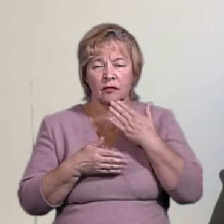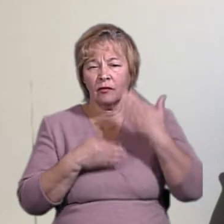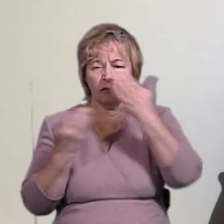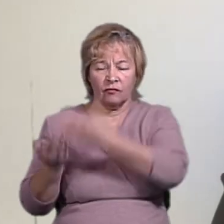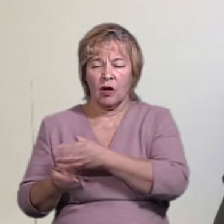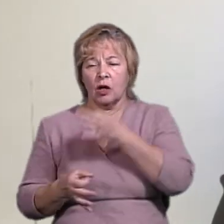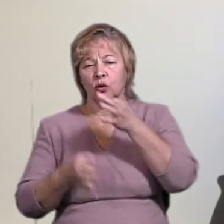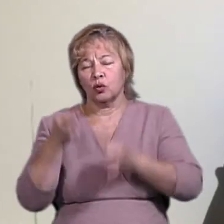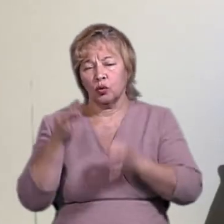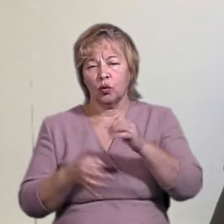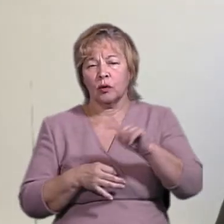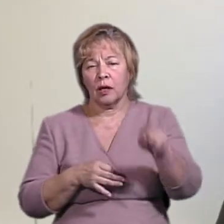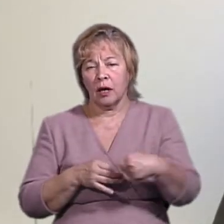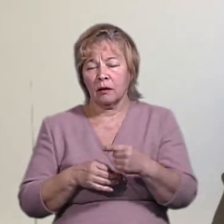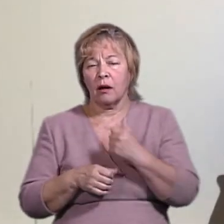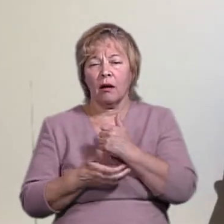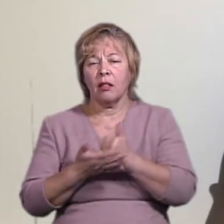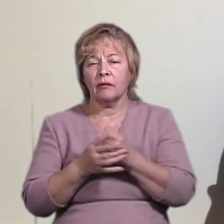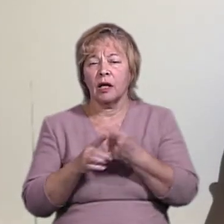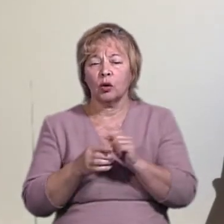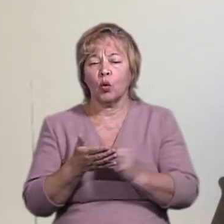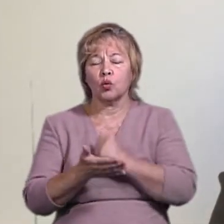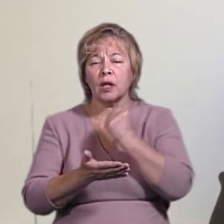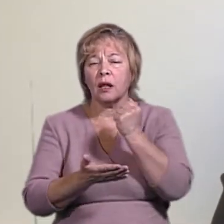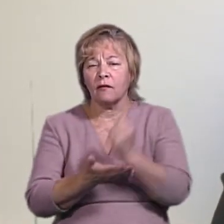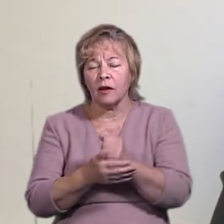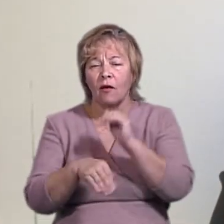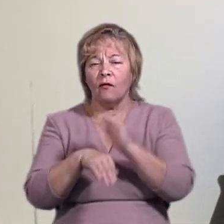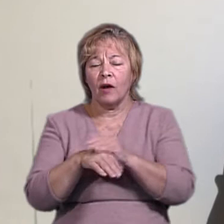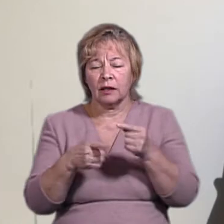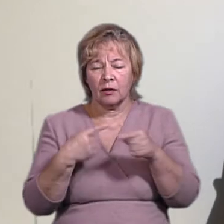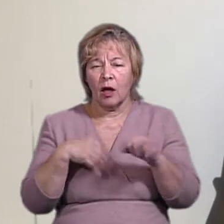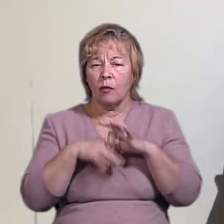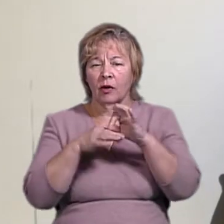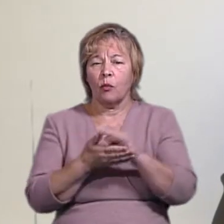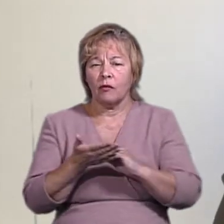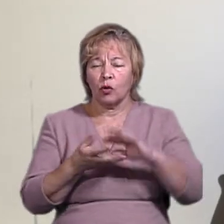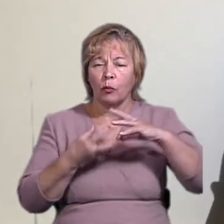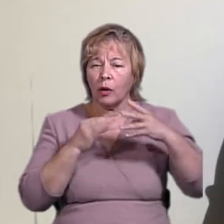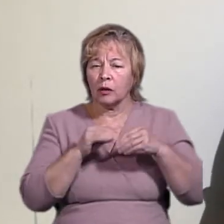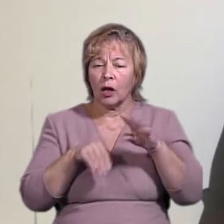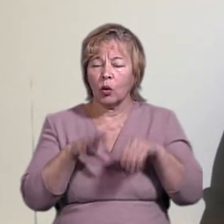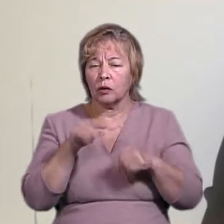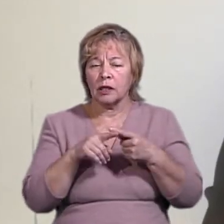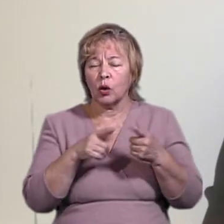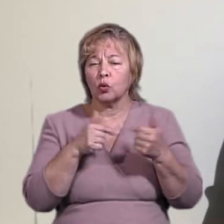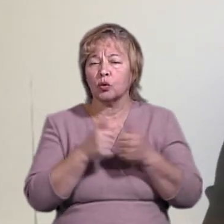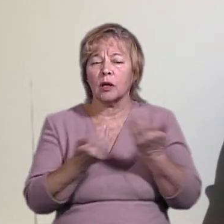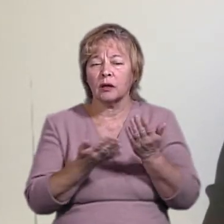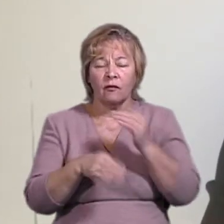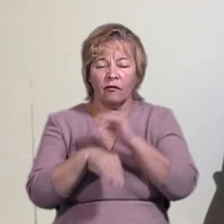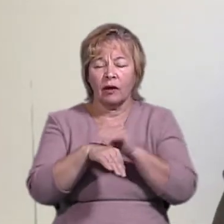суду. Вимога ключова це встановити факт розбіжності, провести повторний підрахунок на тих дільницях, де виявлено